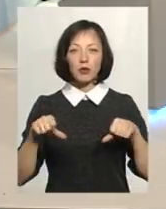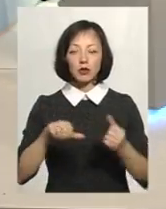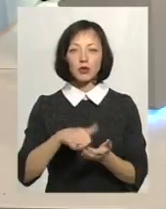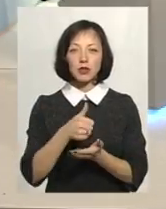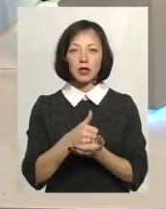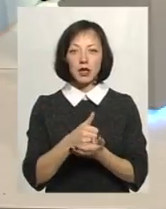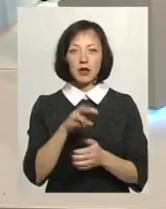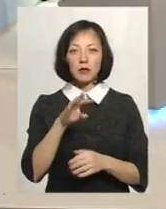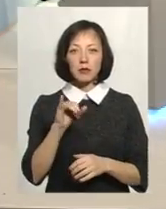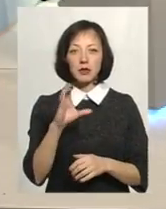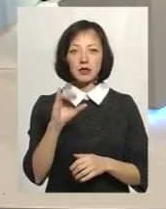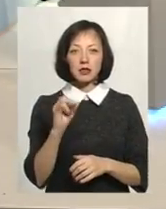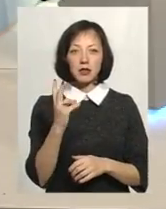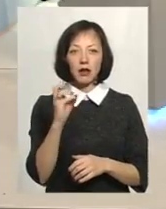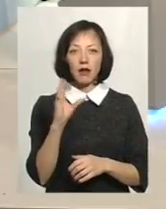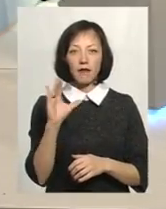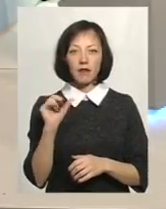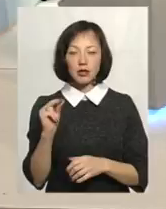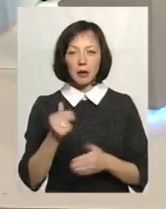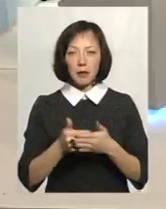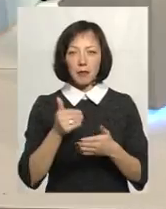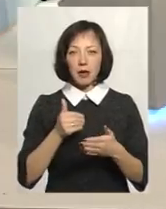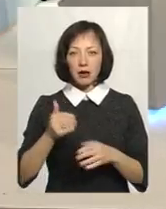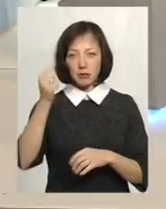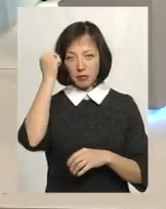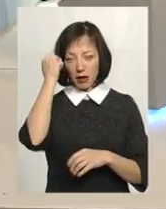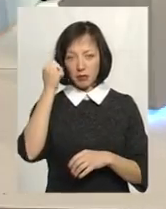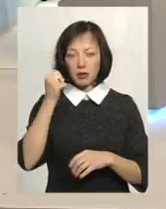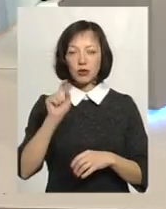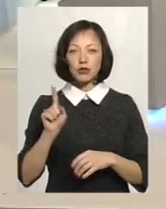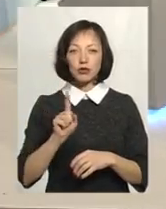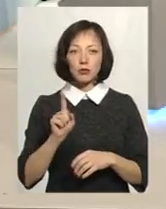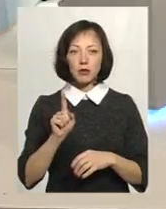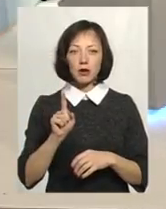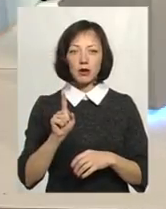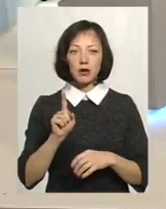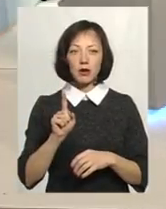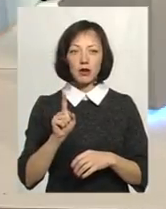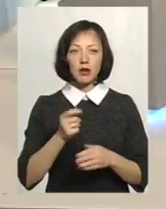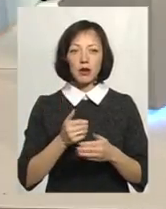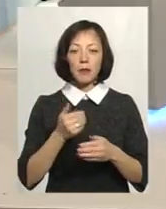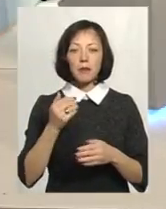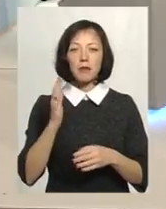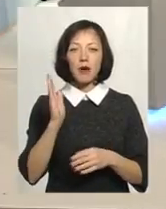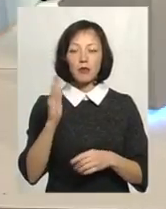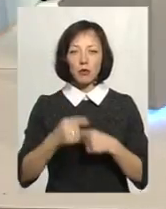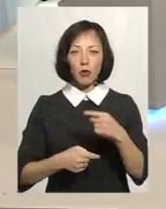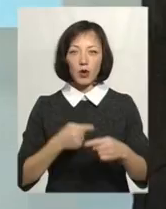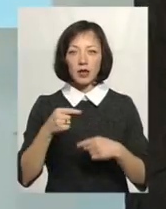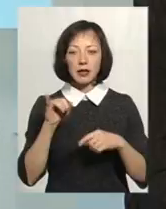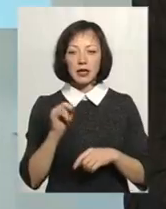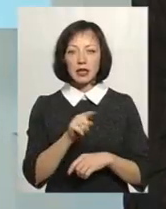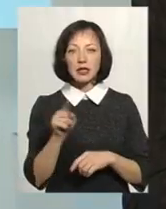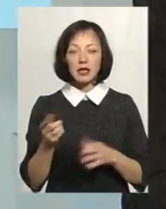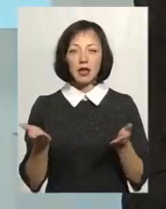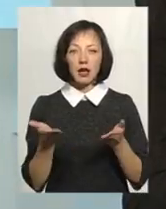Місенкевич Леонід Володимирович. Перед пам'яттю борги, щоб лікодувати перед прийдешнім поколінням і ті,